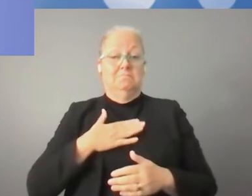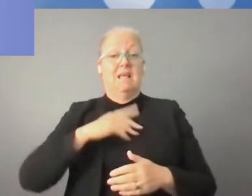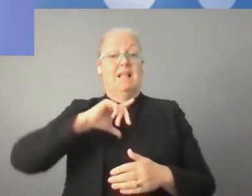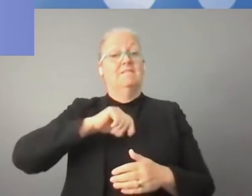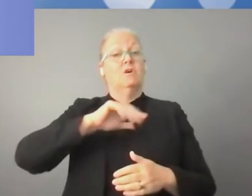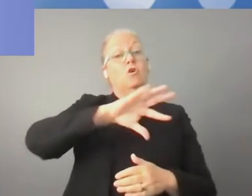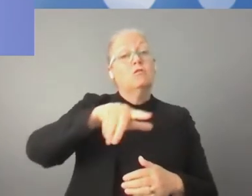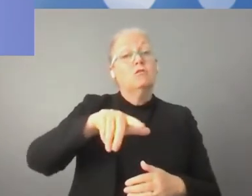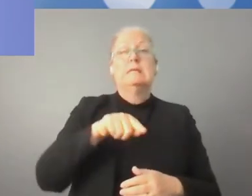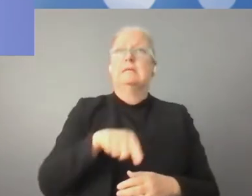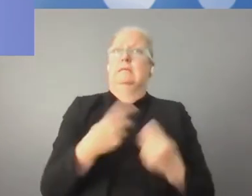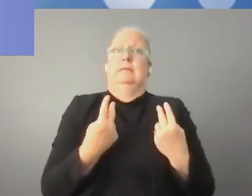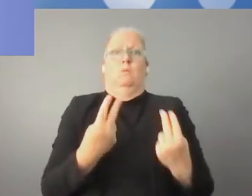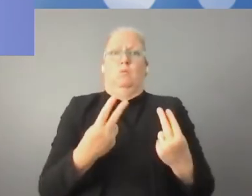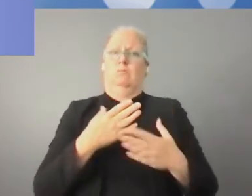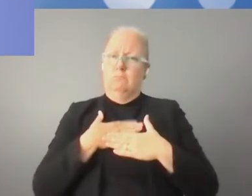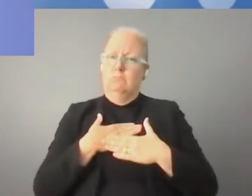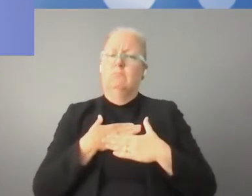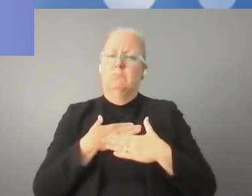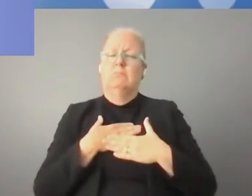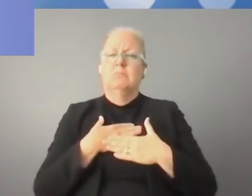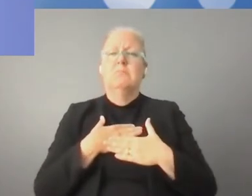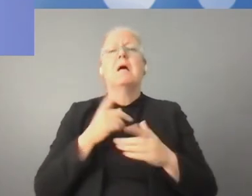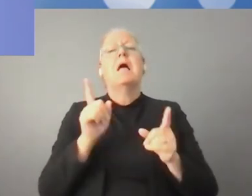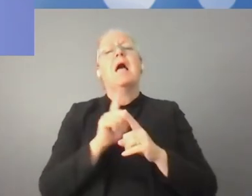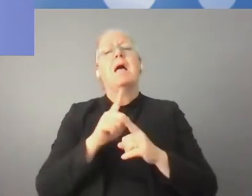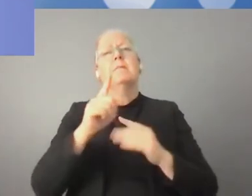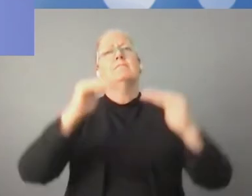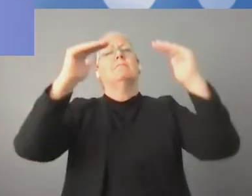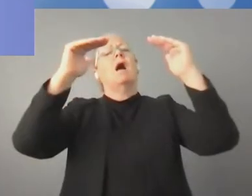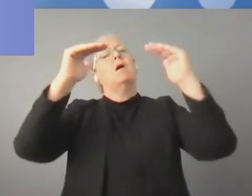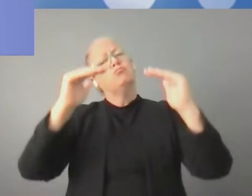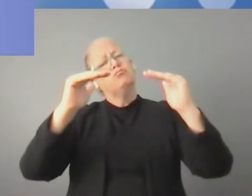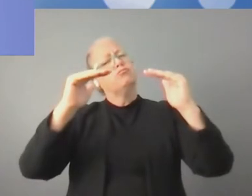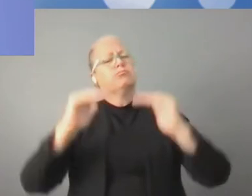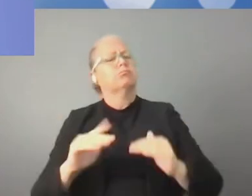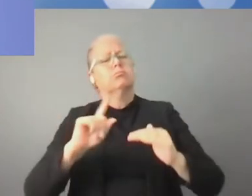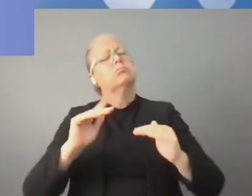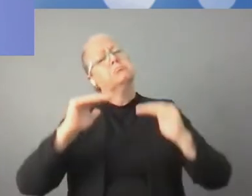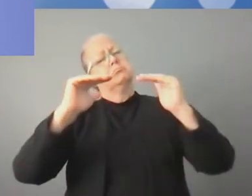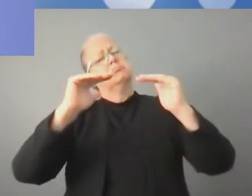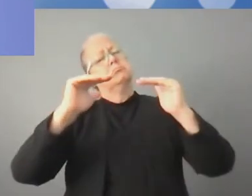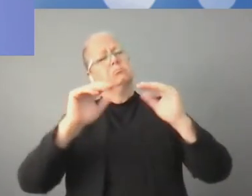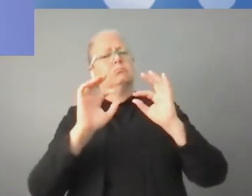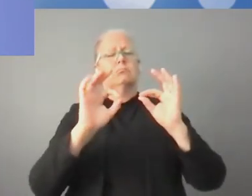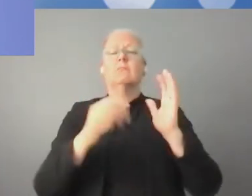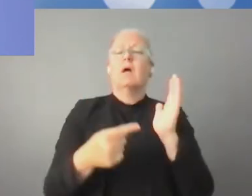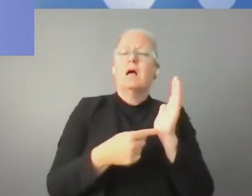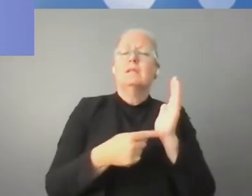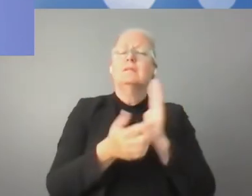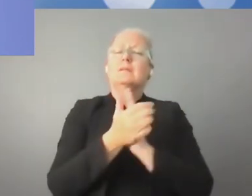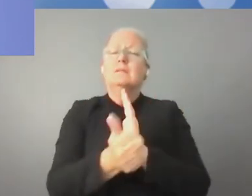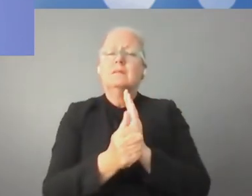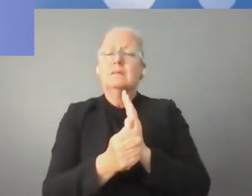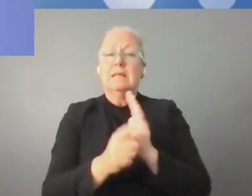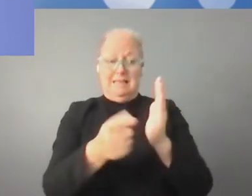pozyskiwanie przez pracowników podstawowych umiejętności, ale także umiejętności zaawansowanych, na